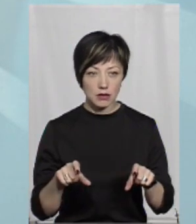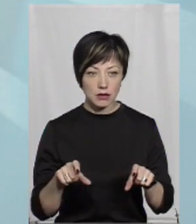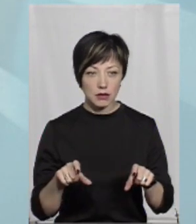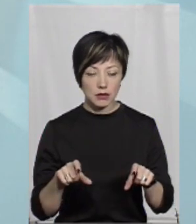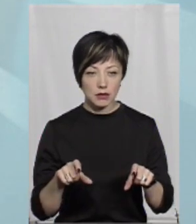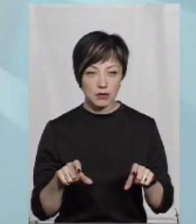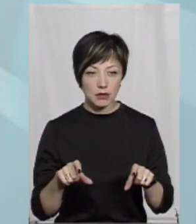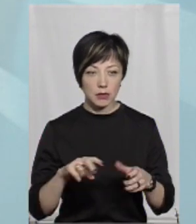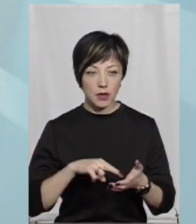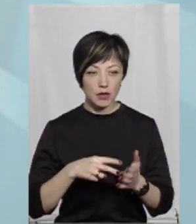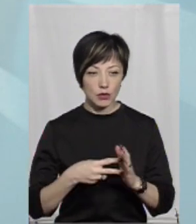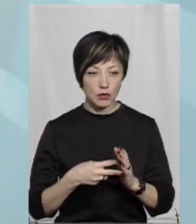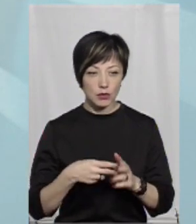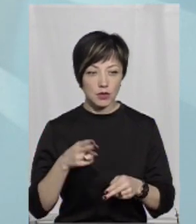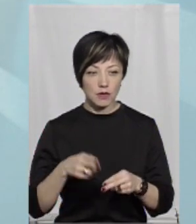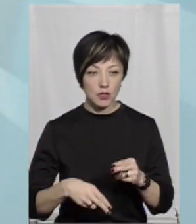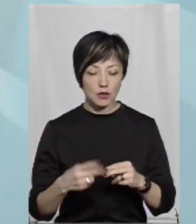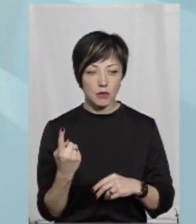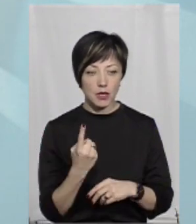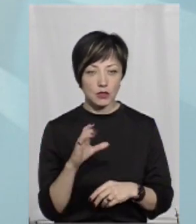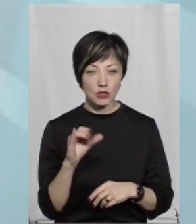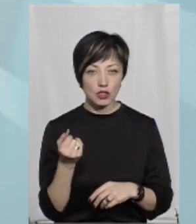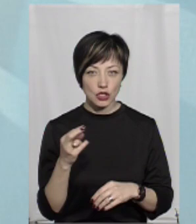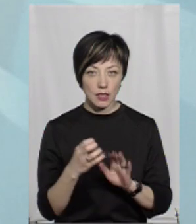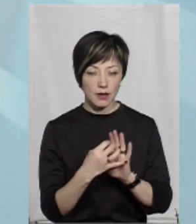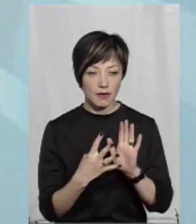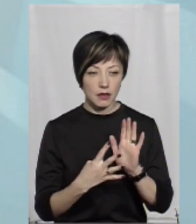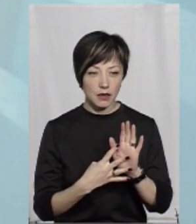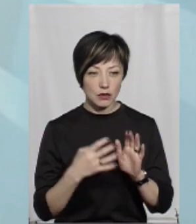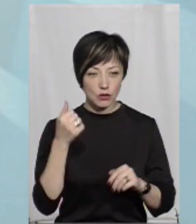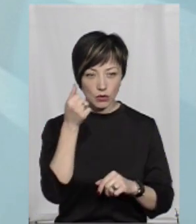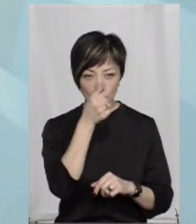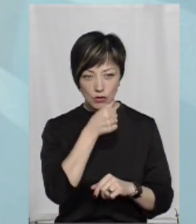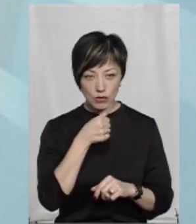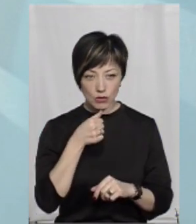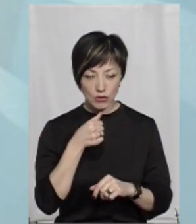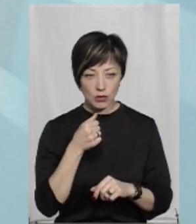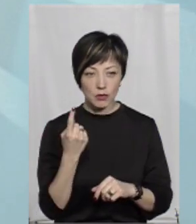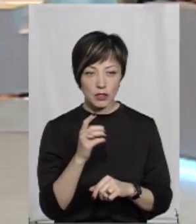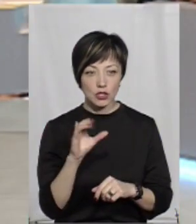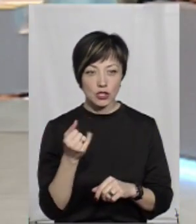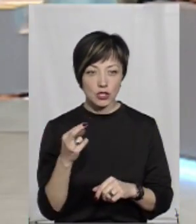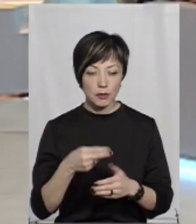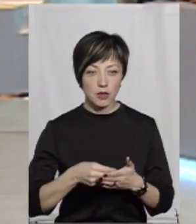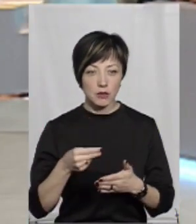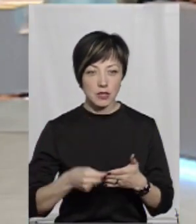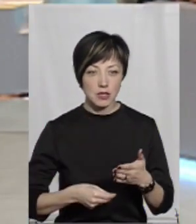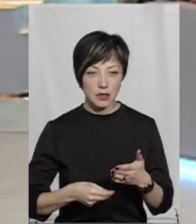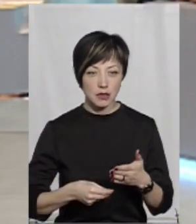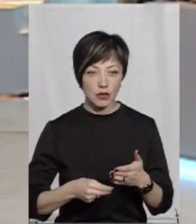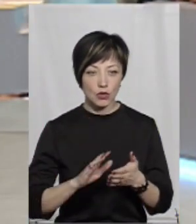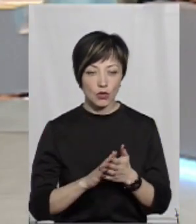підприємства завершиться до 1 січня 2019 року. До 1 січня треба буде підписати